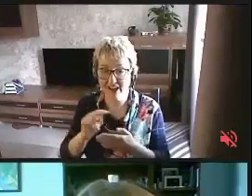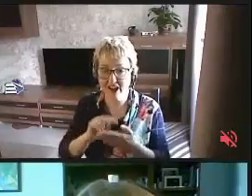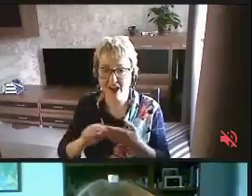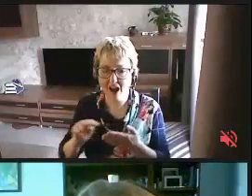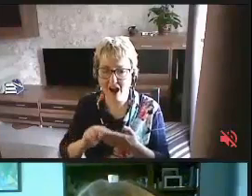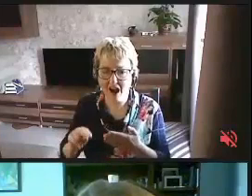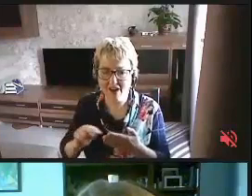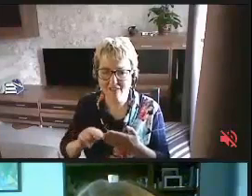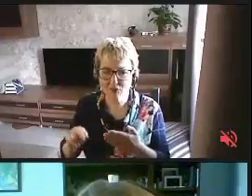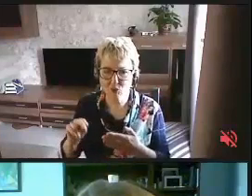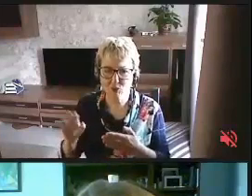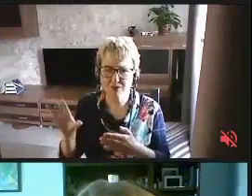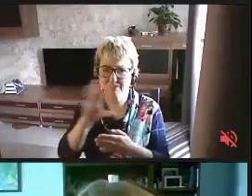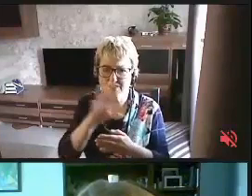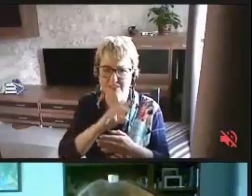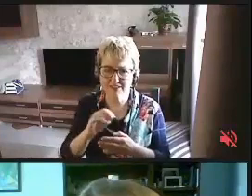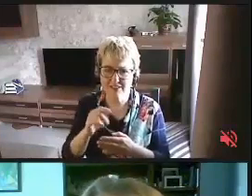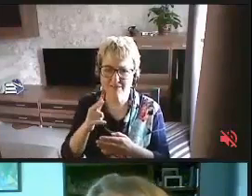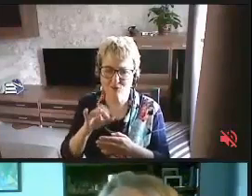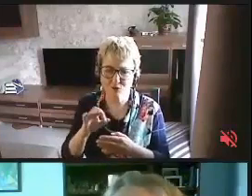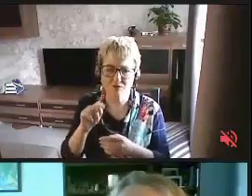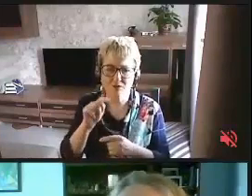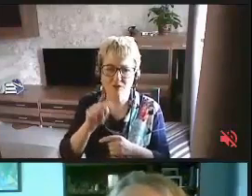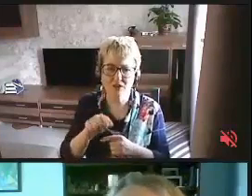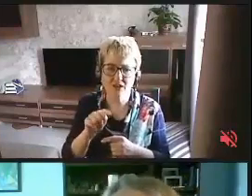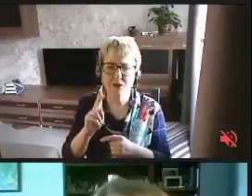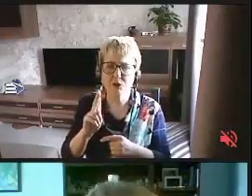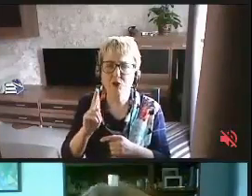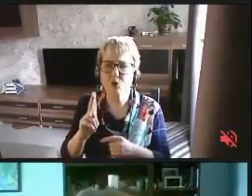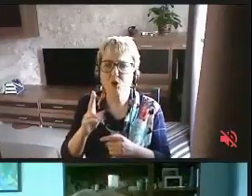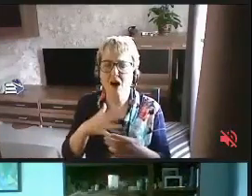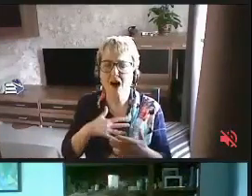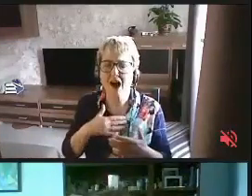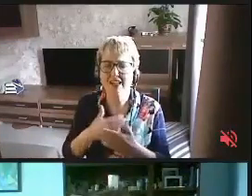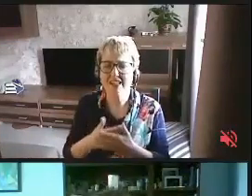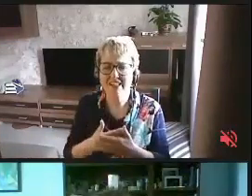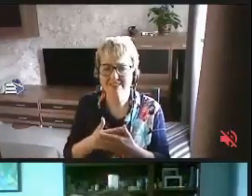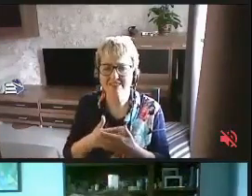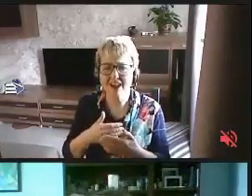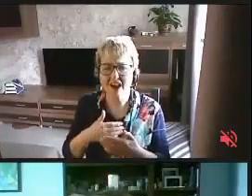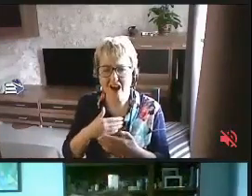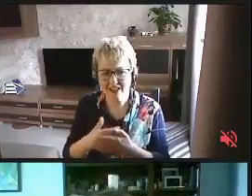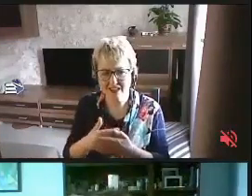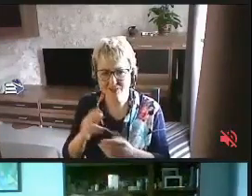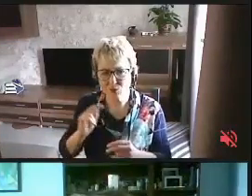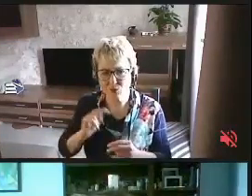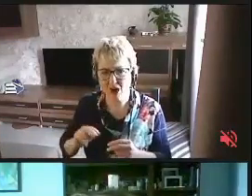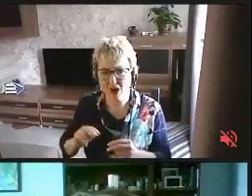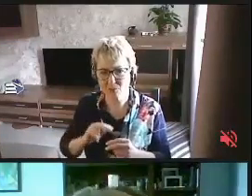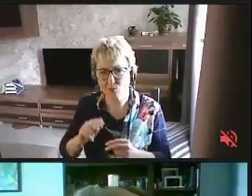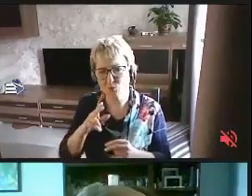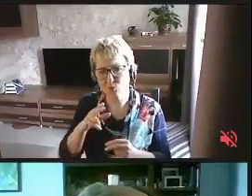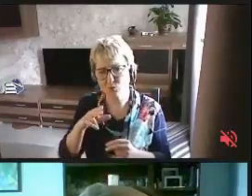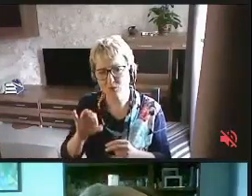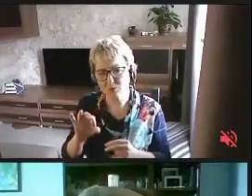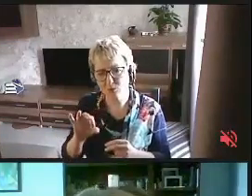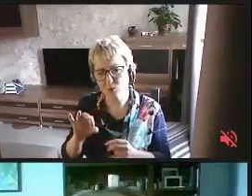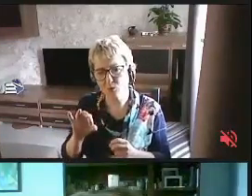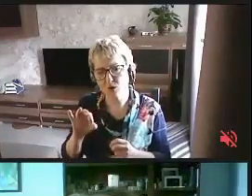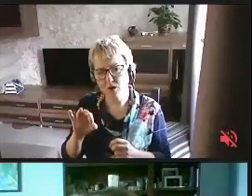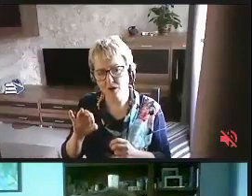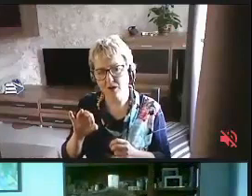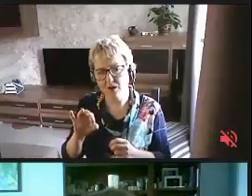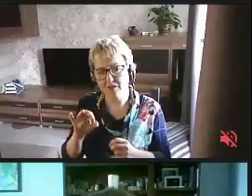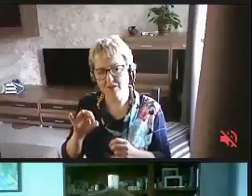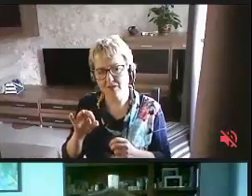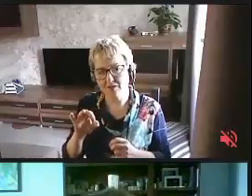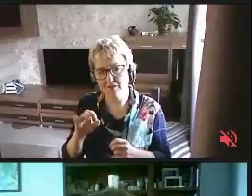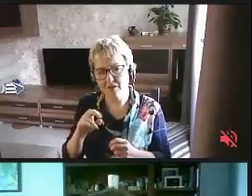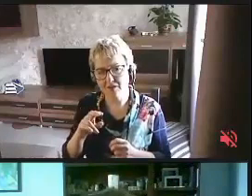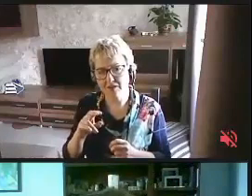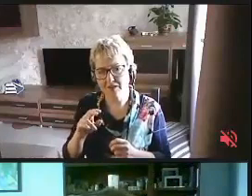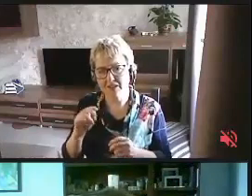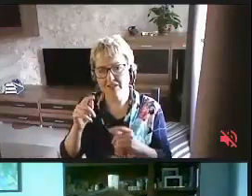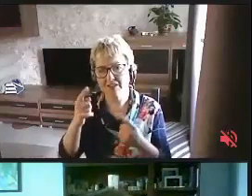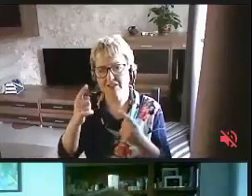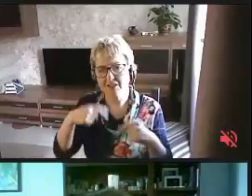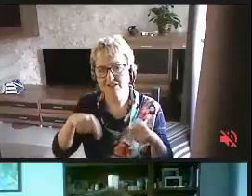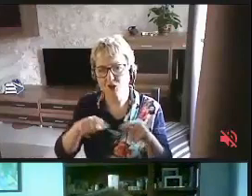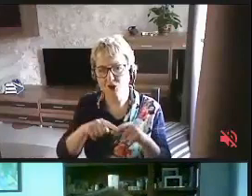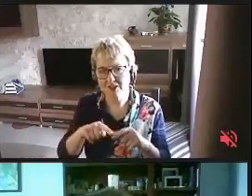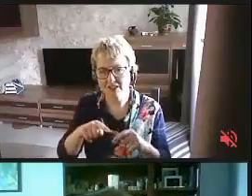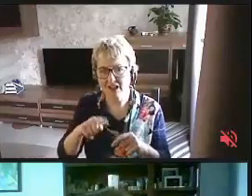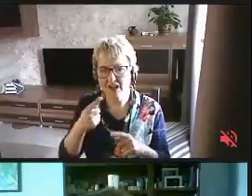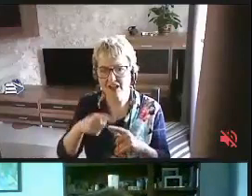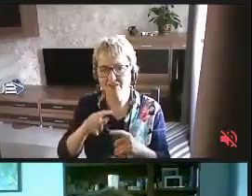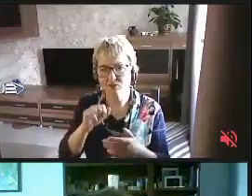всего, ну вот тех, кто активно, активную работу по вот созданию этого